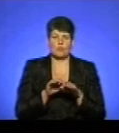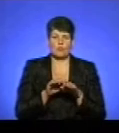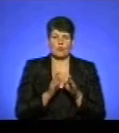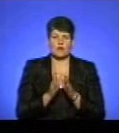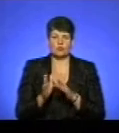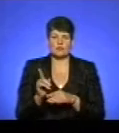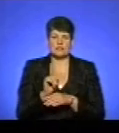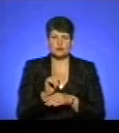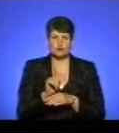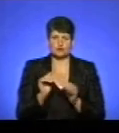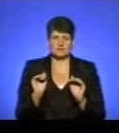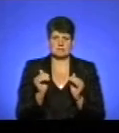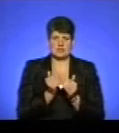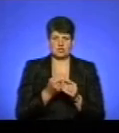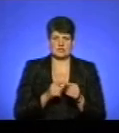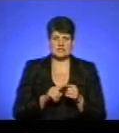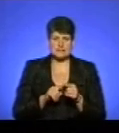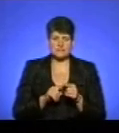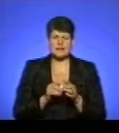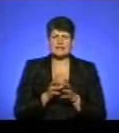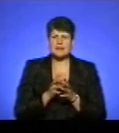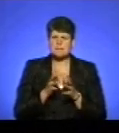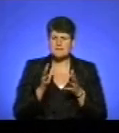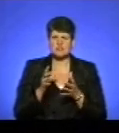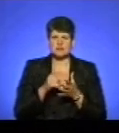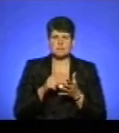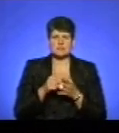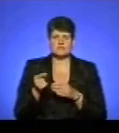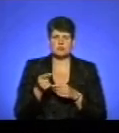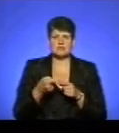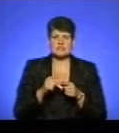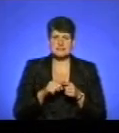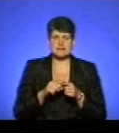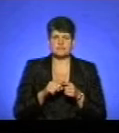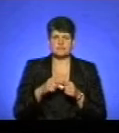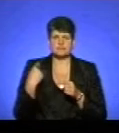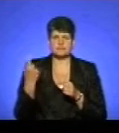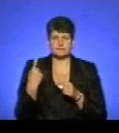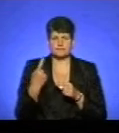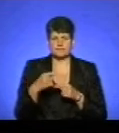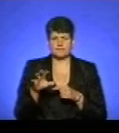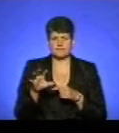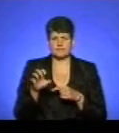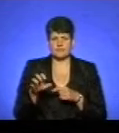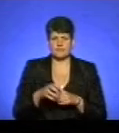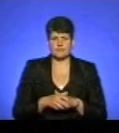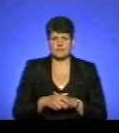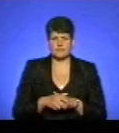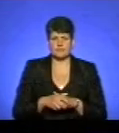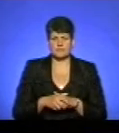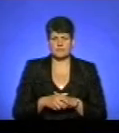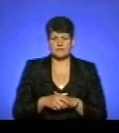щоби то все зменшити. Але найбільше по місту Тернопіль – це проблема тих безпритульних тварин. Проблема безпритульних тварин.